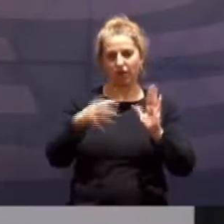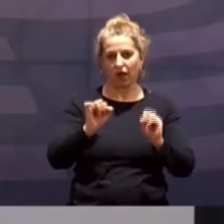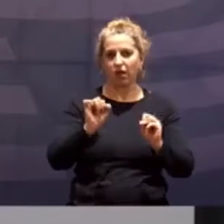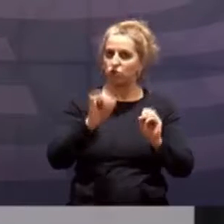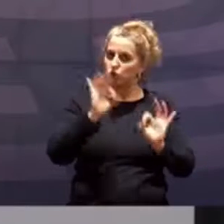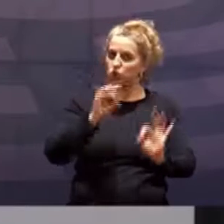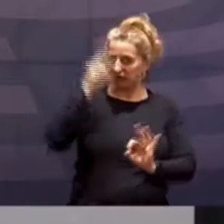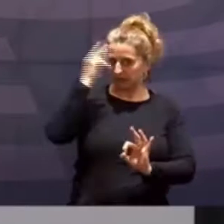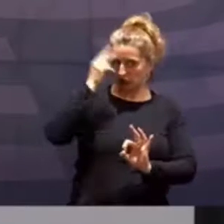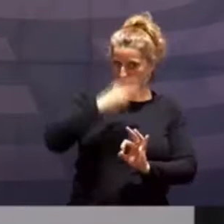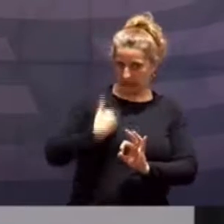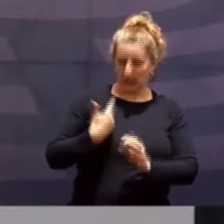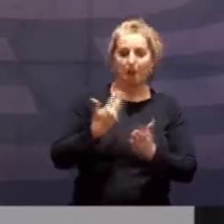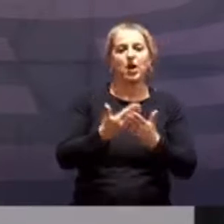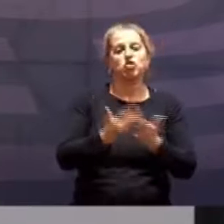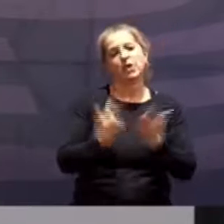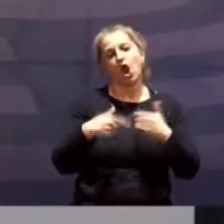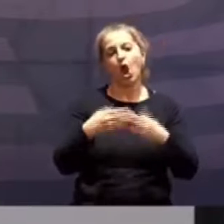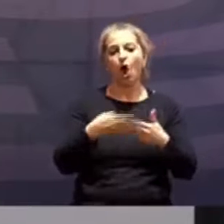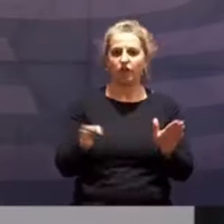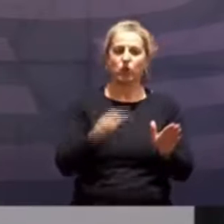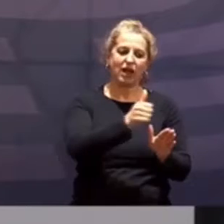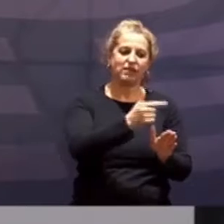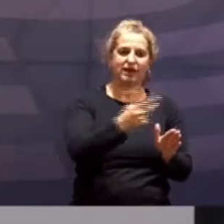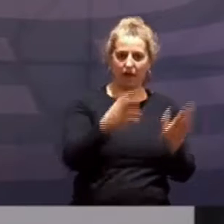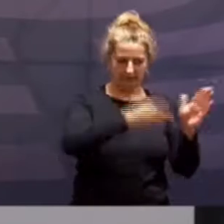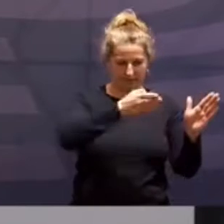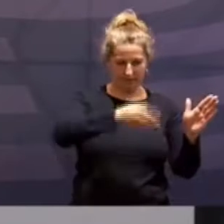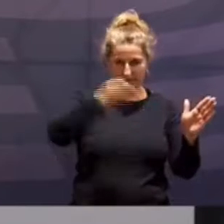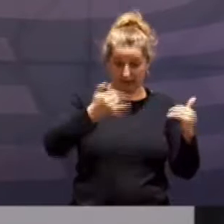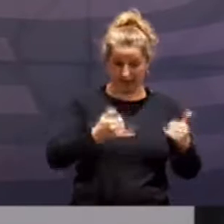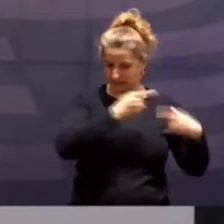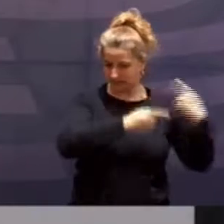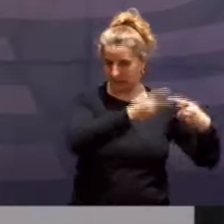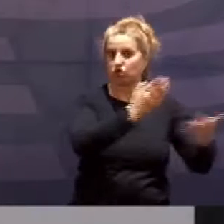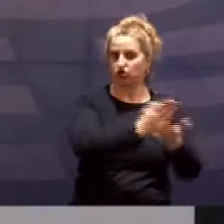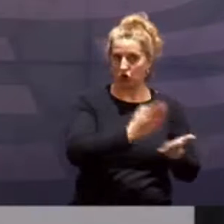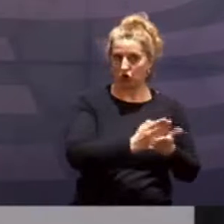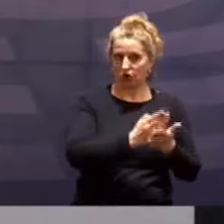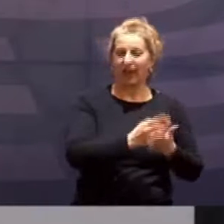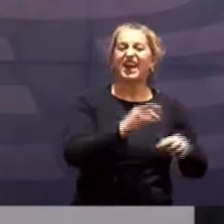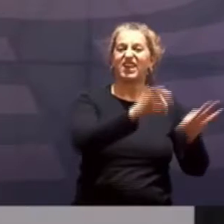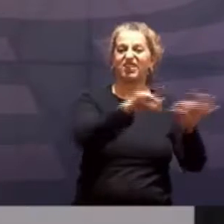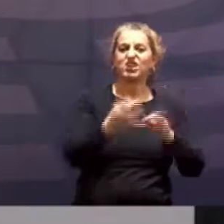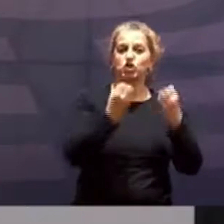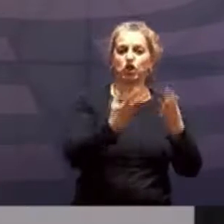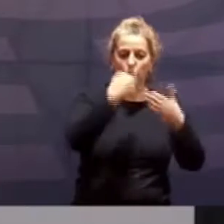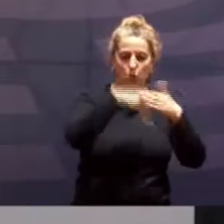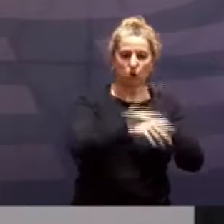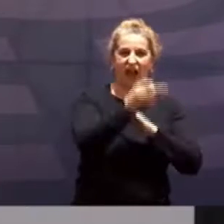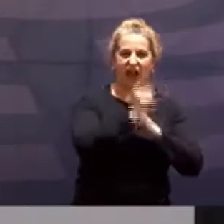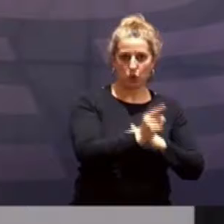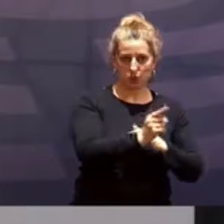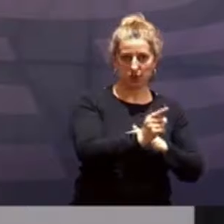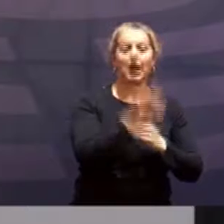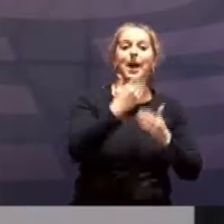gefunden, der beispielsweise die Öffnungsschritte 1, 2 und 3, die wir derzeit haben, an ein Infektionsgeschehen unter 100 knüpft,